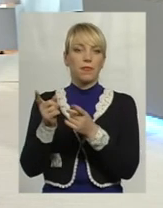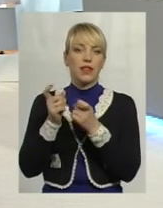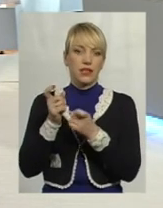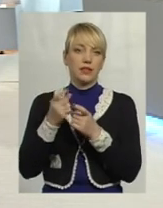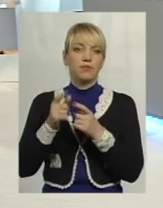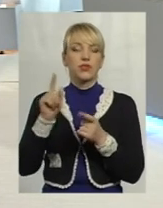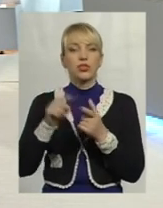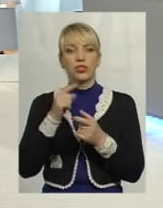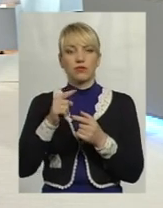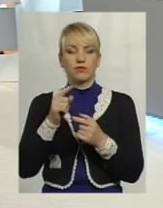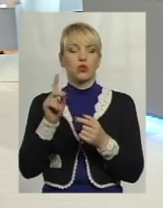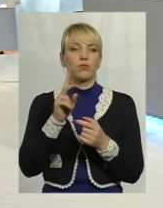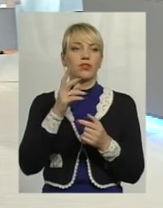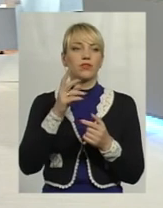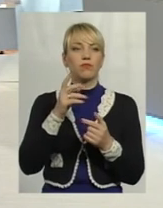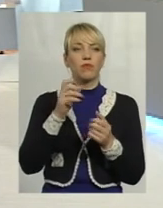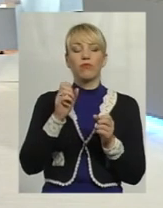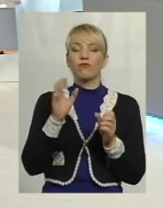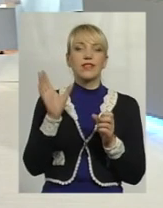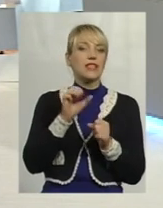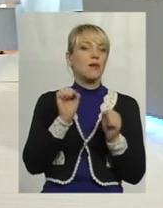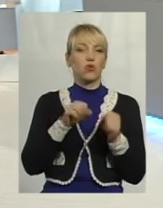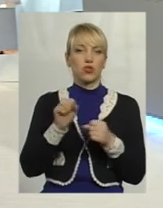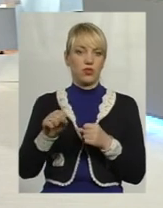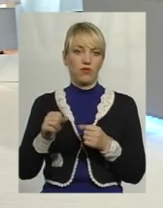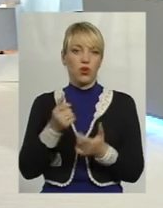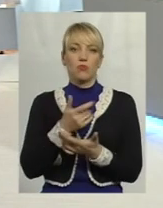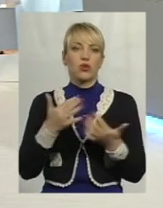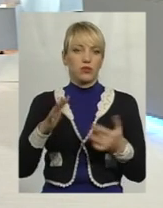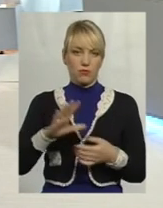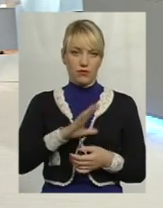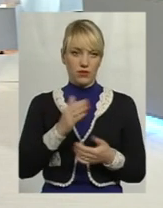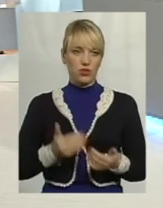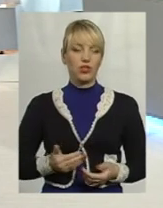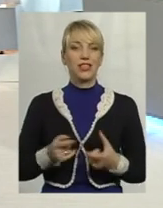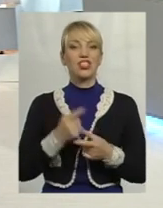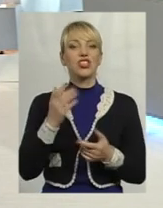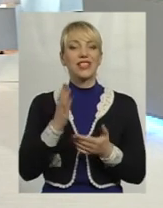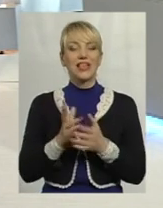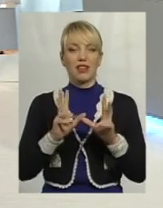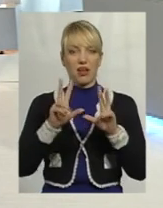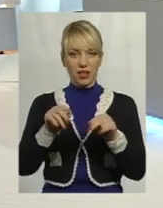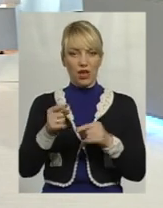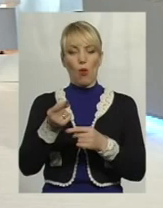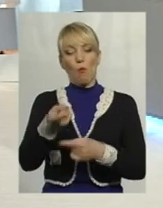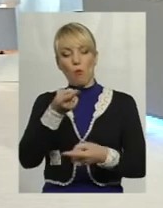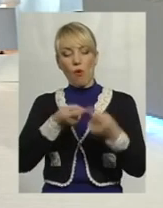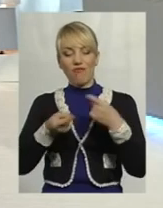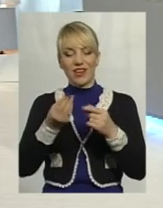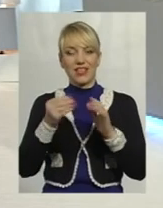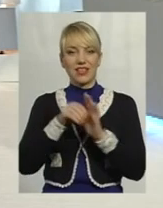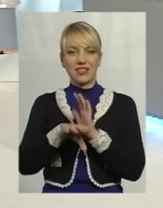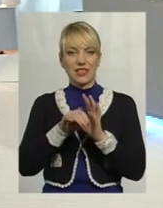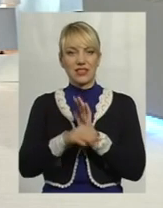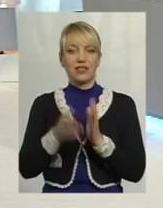чи то відвідувачів. Все можливо, в житті складається по-різному. Чи є гарантії повернення інвестицій в разі невдачі